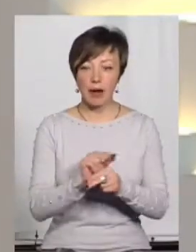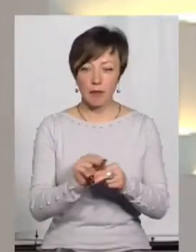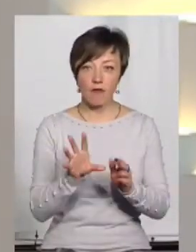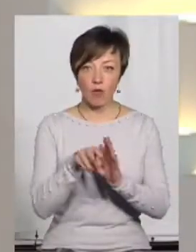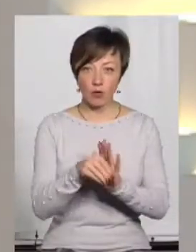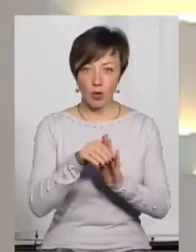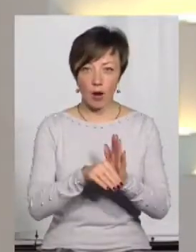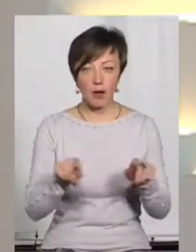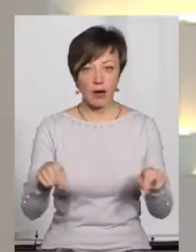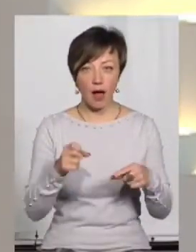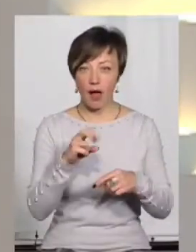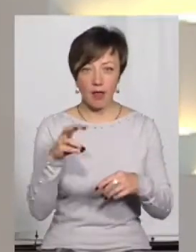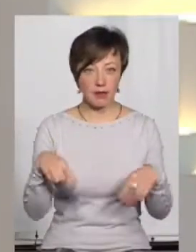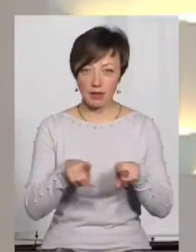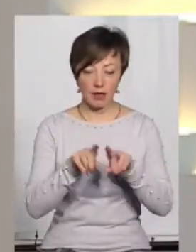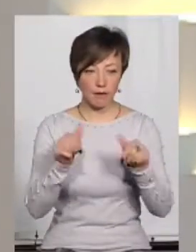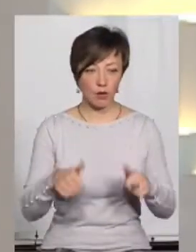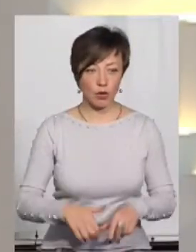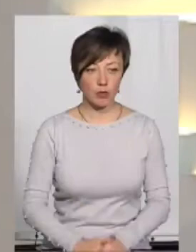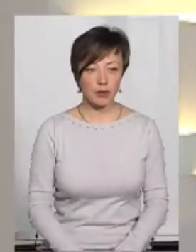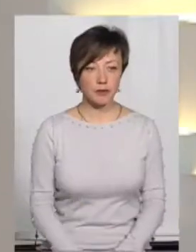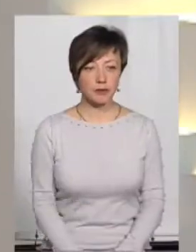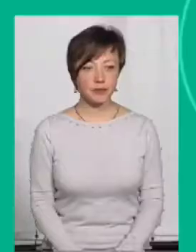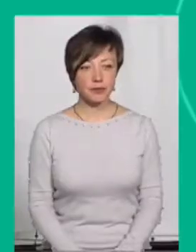пацієнтів, але не в такій формі. Прошу.